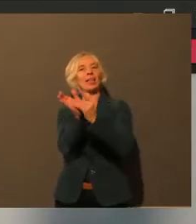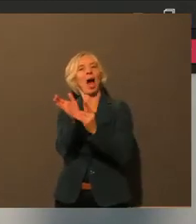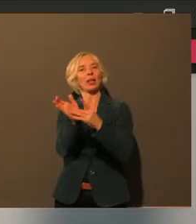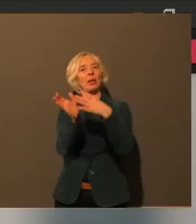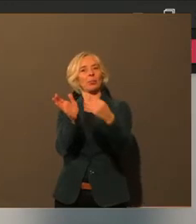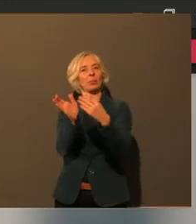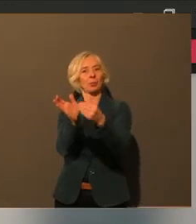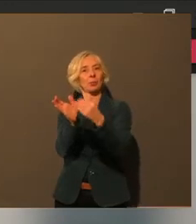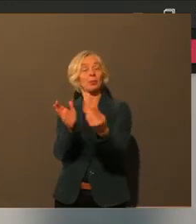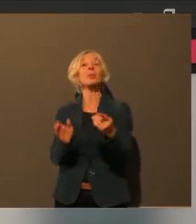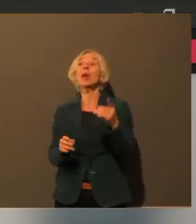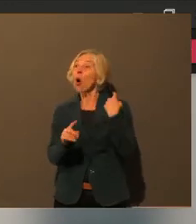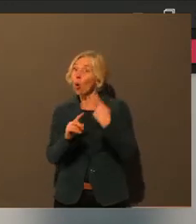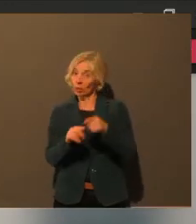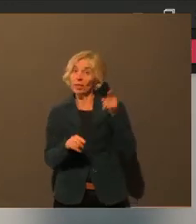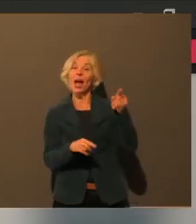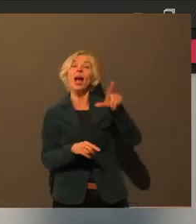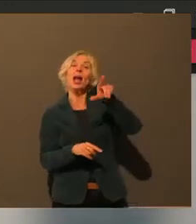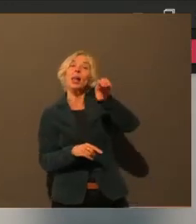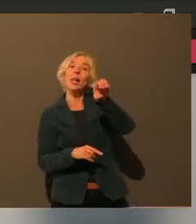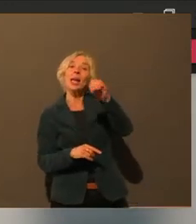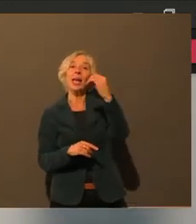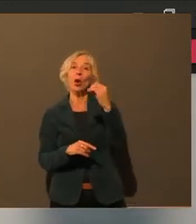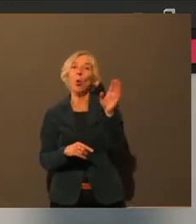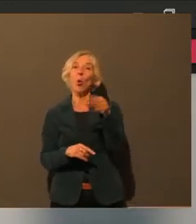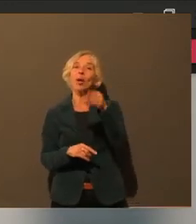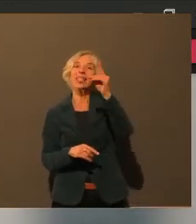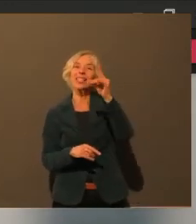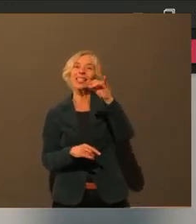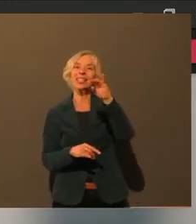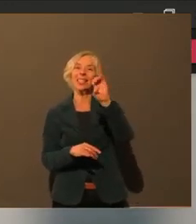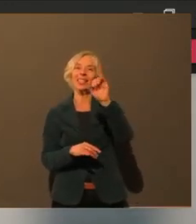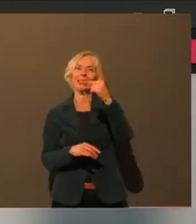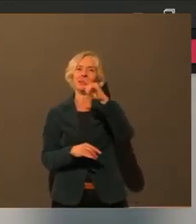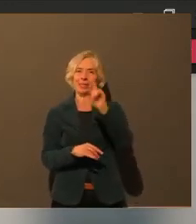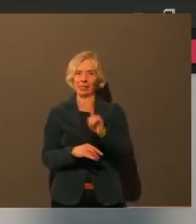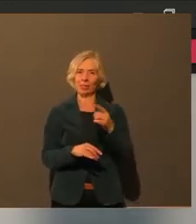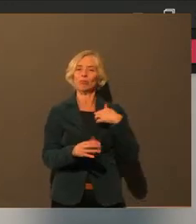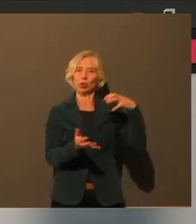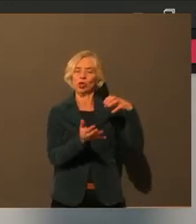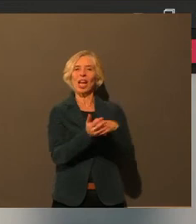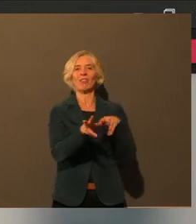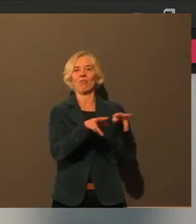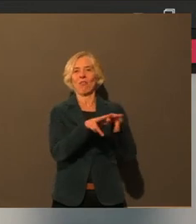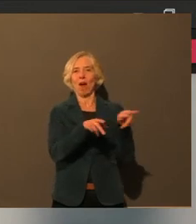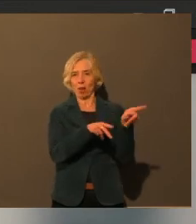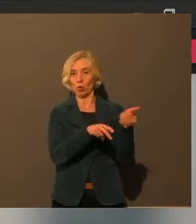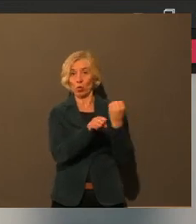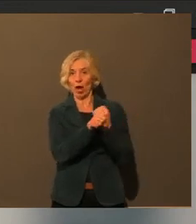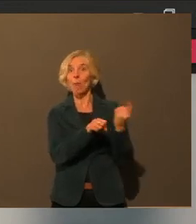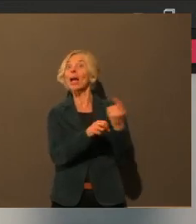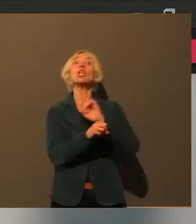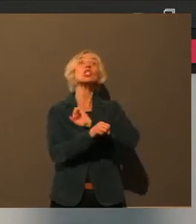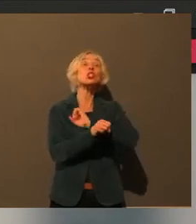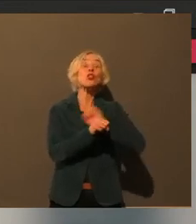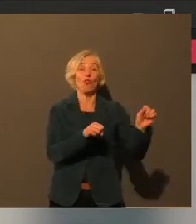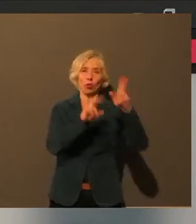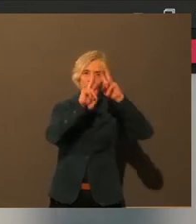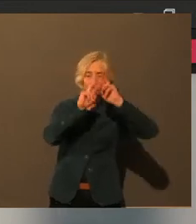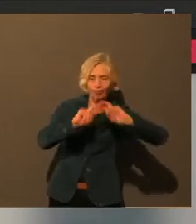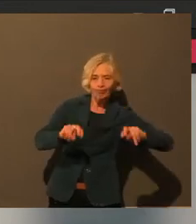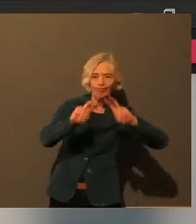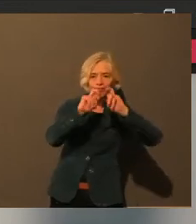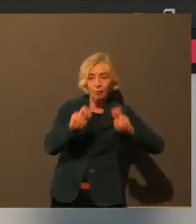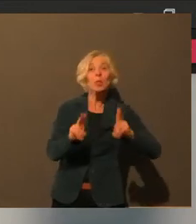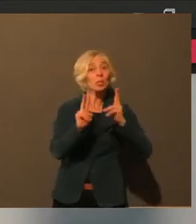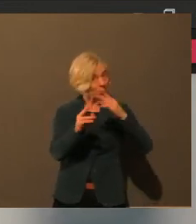angefangen zu recherchieren. Und es gibt tatsächlich schon eine App, die eben vom Deutschen Hotel- und Gaststättenverband mit unterstützt wird. Und da